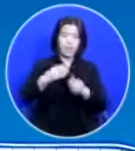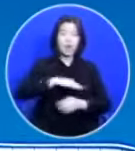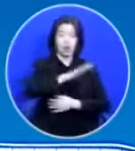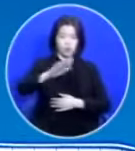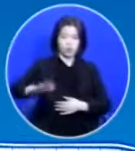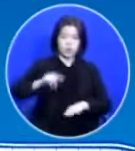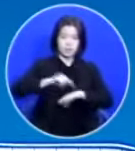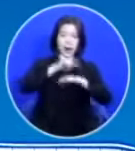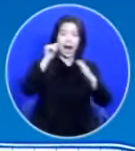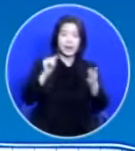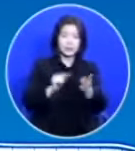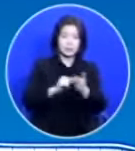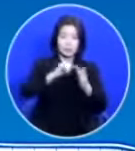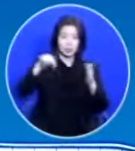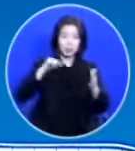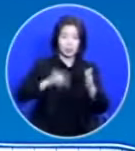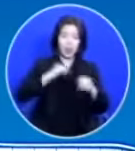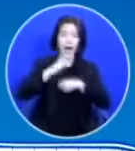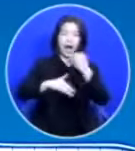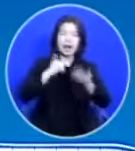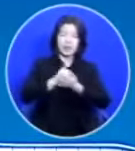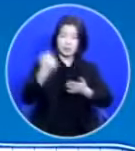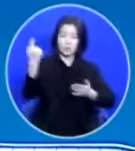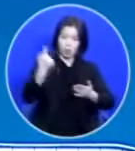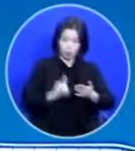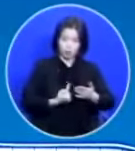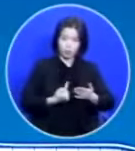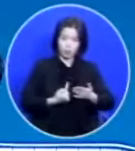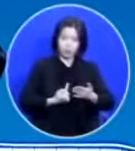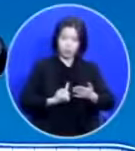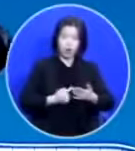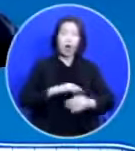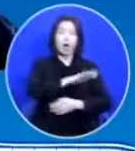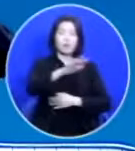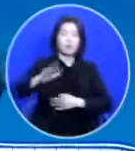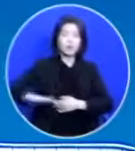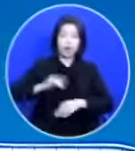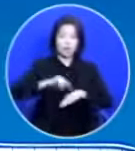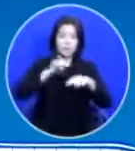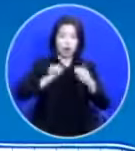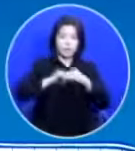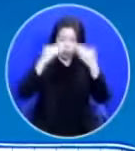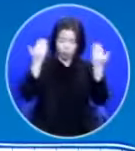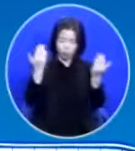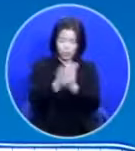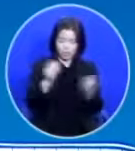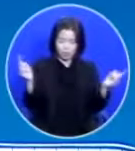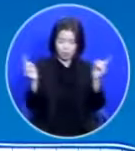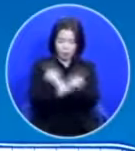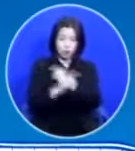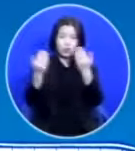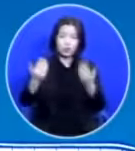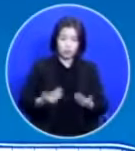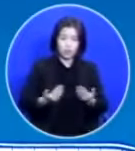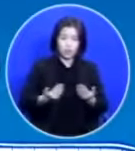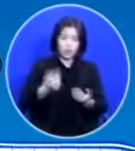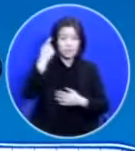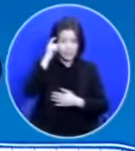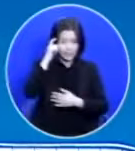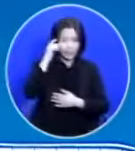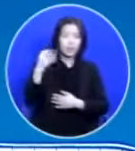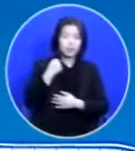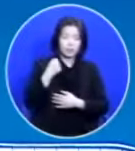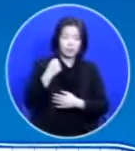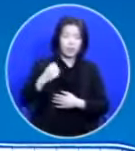마음 속에 하나님이 들어오셔서 우리의 마음을 완전히 바꿔놓으시겠다는 것 우리의